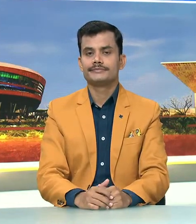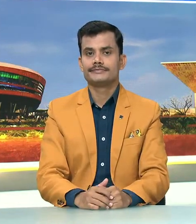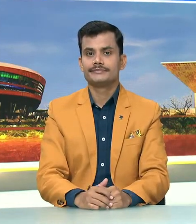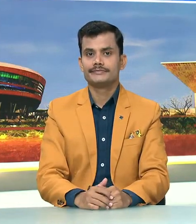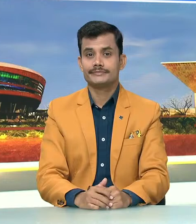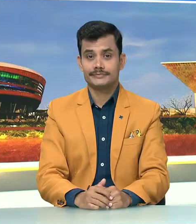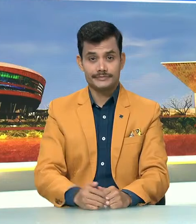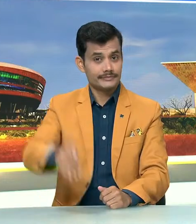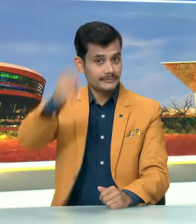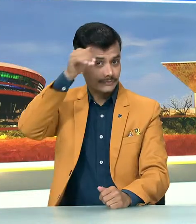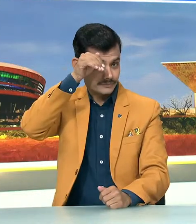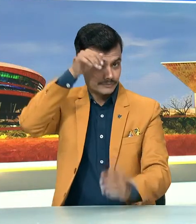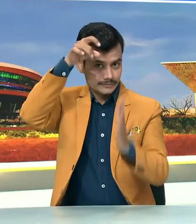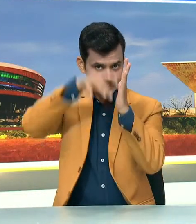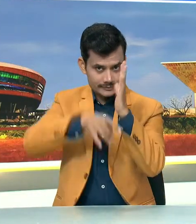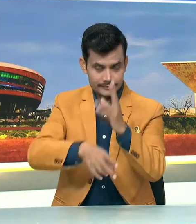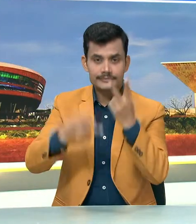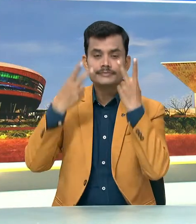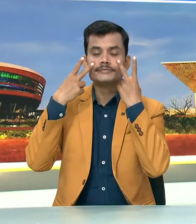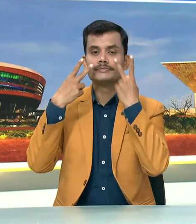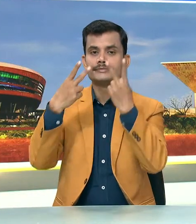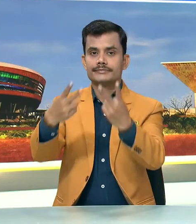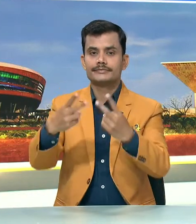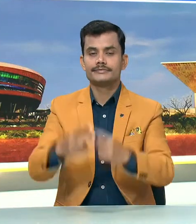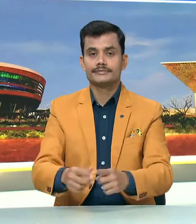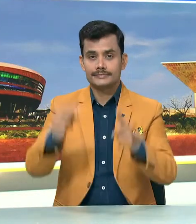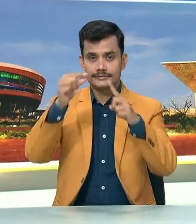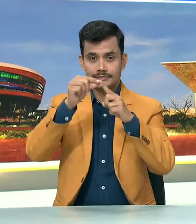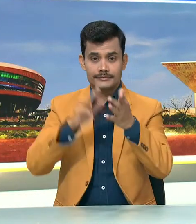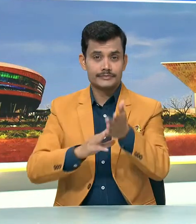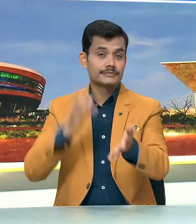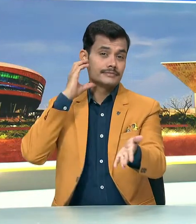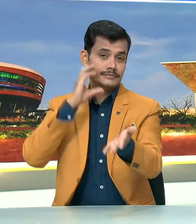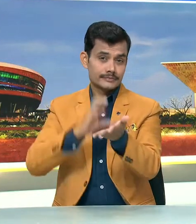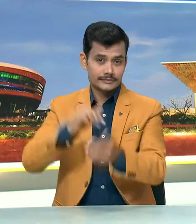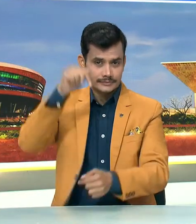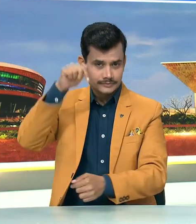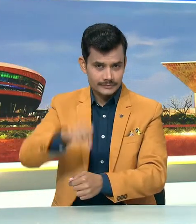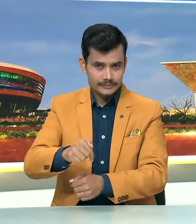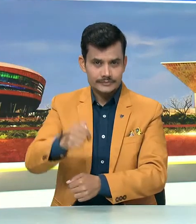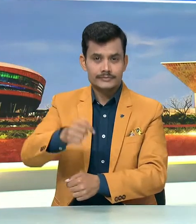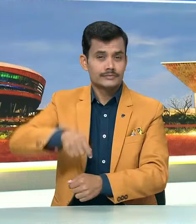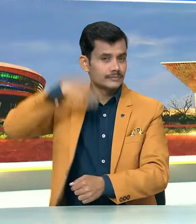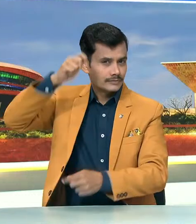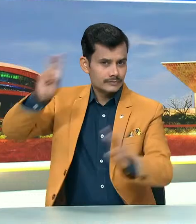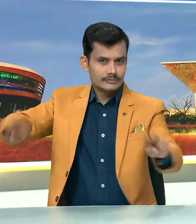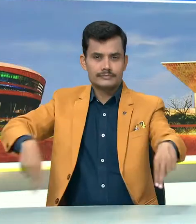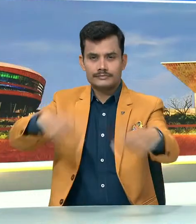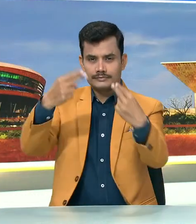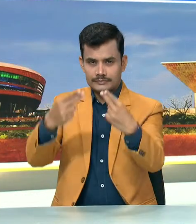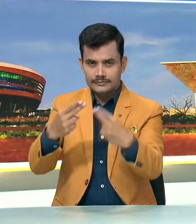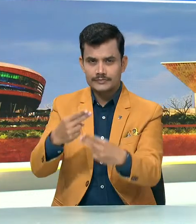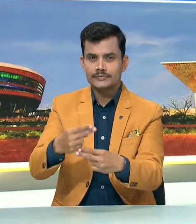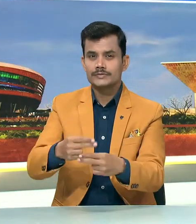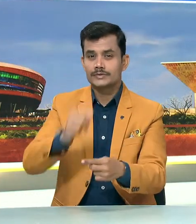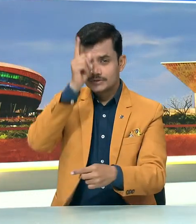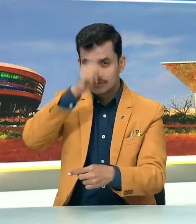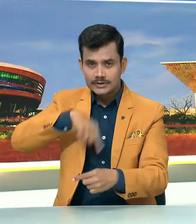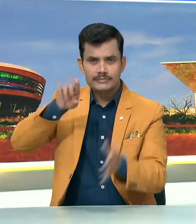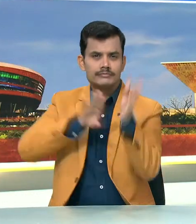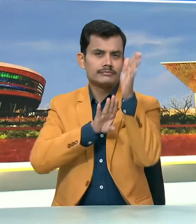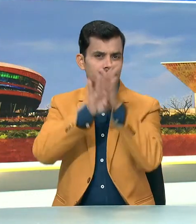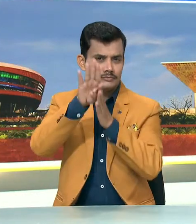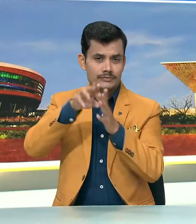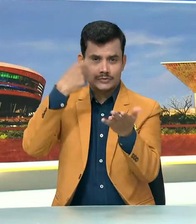और आईए अब खबरों को देखते हैं विस्तार से प्रधान मंत्री नरेंदर मोदी आज वीडियो कॉन्फरेंसिंग के माध्यम से विकसित